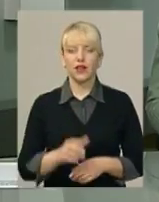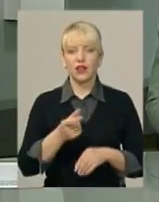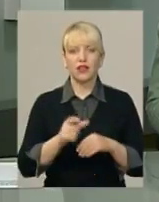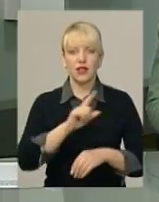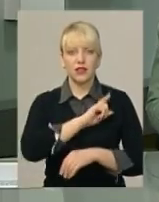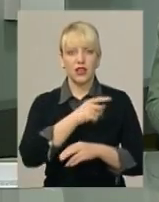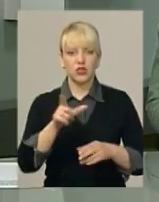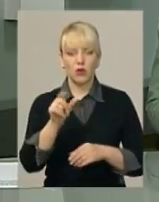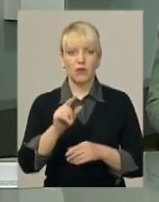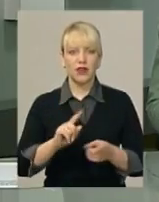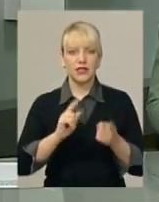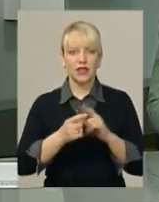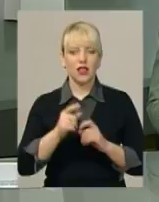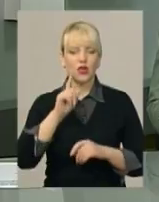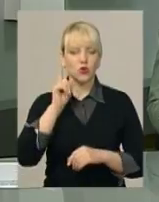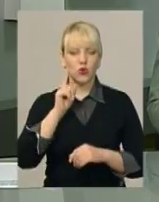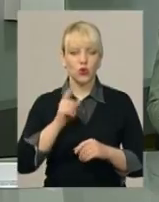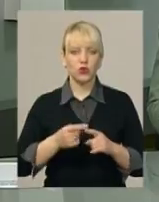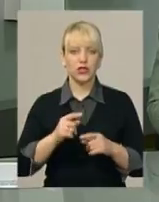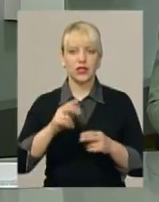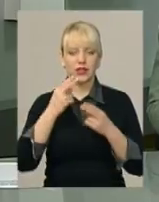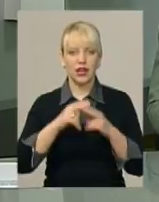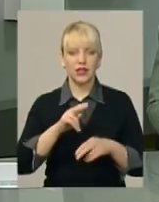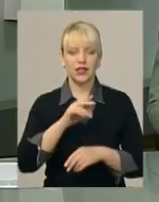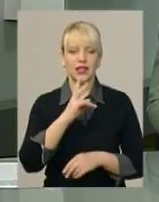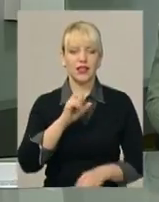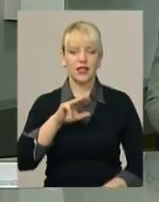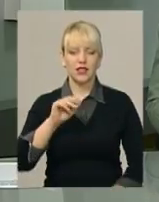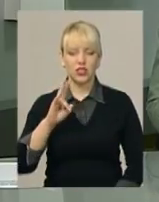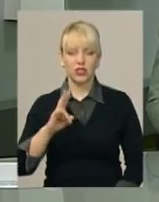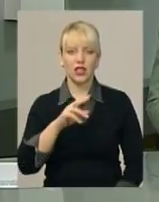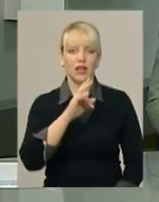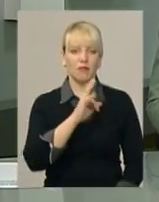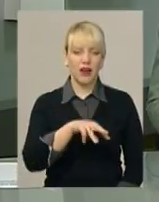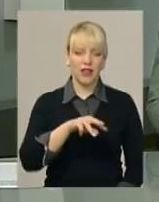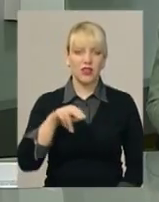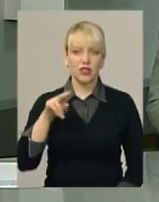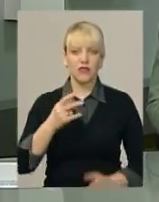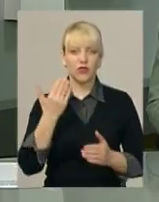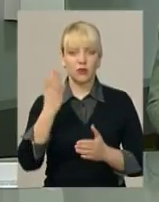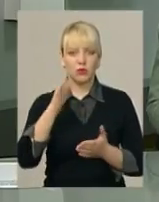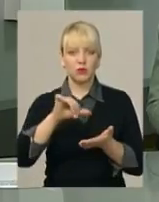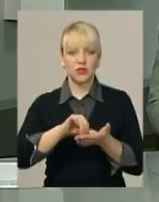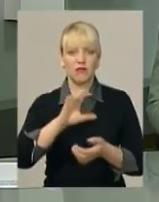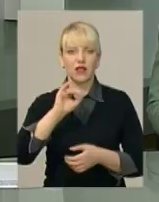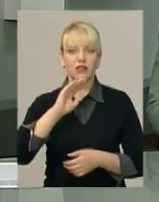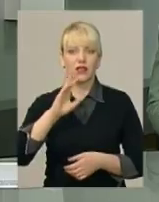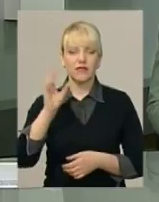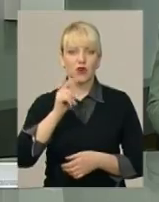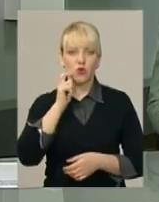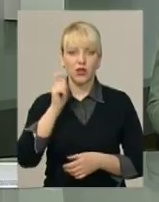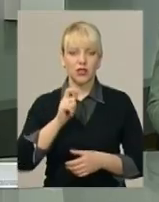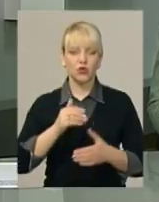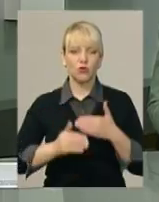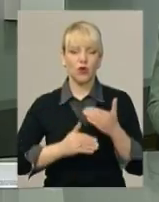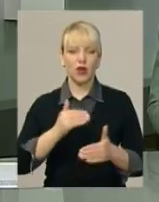Найсильнішою парою стали юні техніки з Нетішина – Мар'ян Новік та Артем Донець. Саме вони представлятимуть нашу область на всеукраїнському етапі змагань,